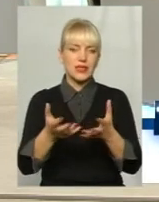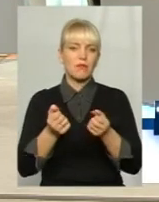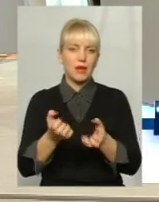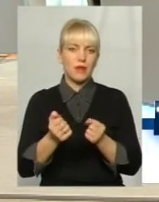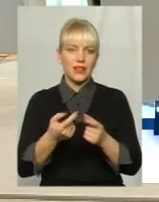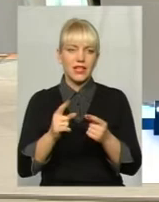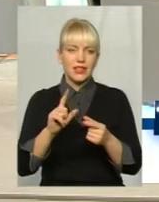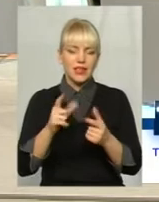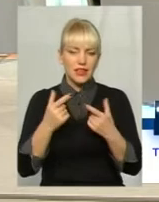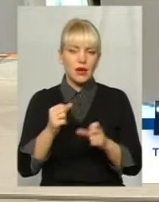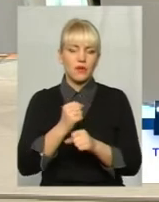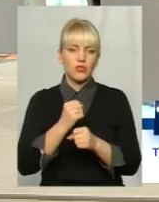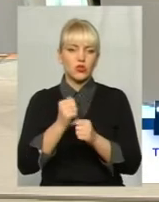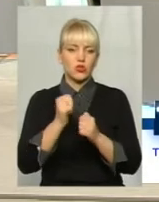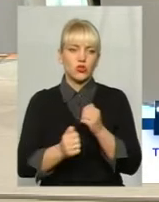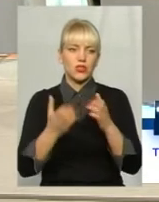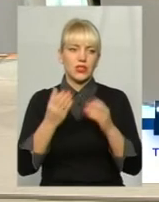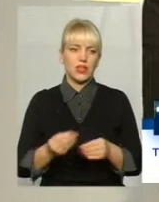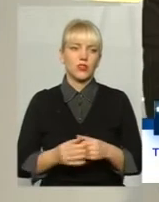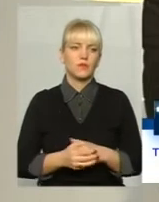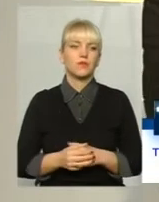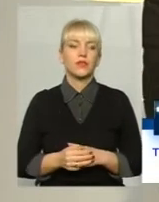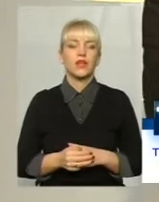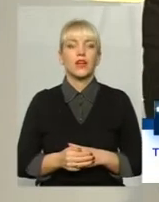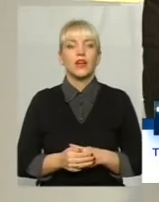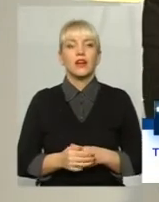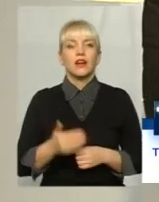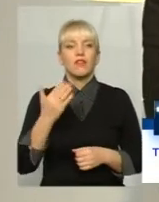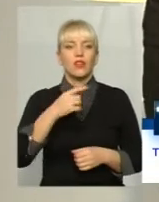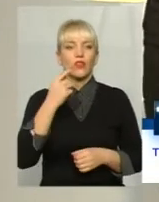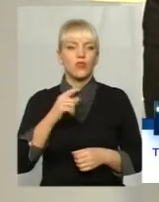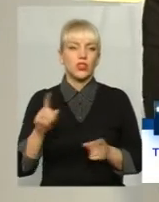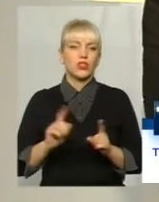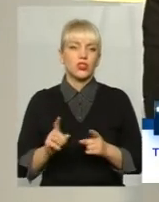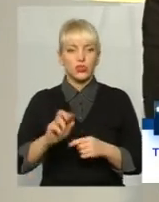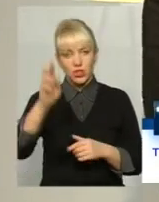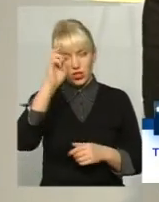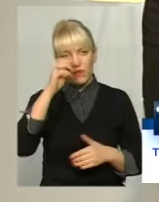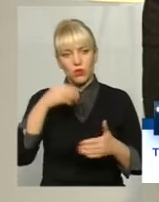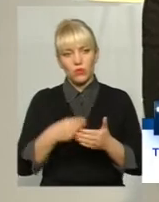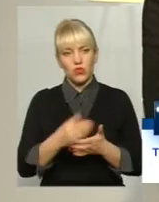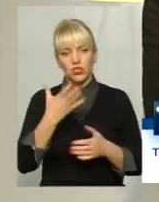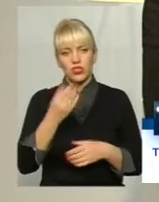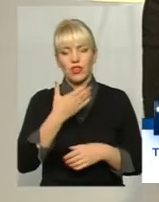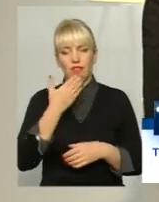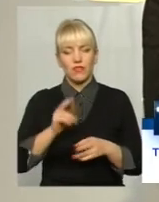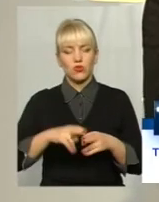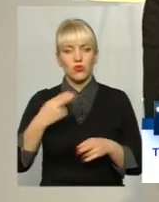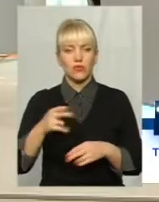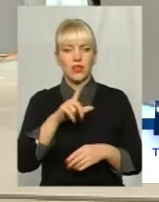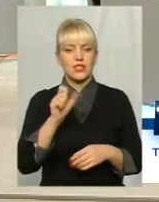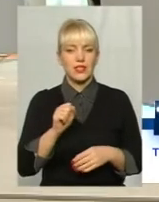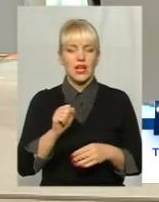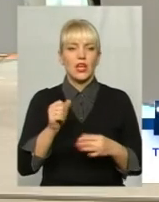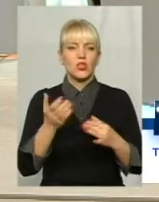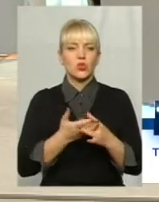щоденно і готові всім хмельничанам додати договору. Але ви кажете, що там з державного бюджету ще не відшкодували навіть за субсидії